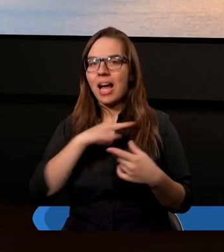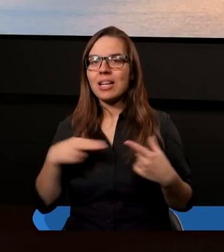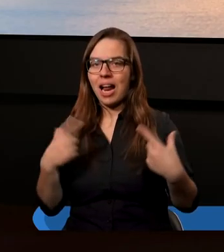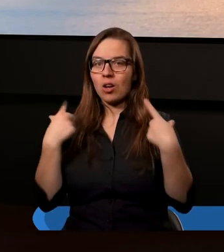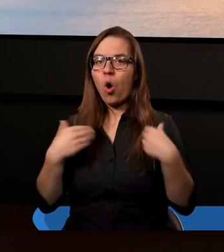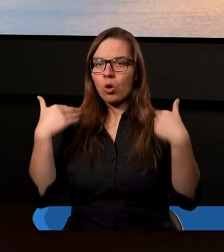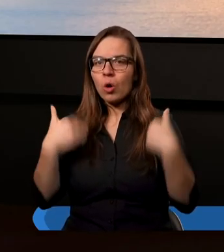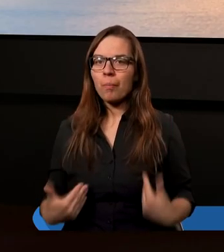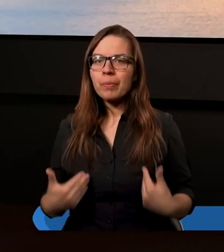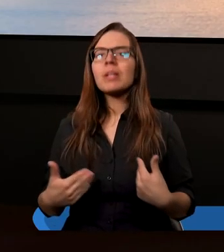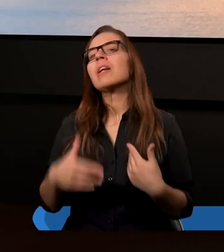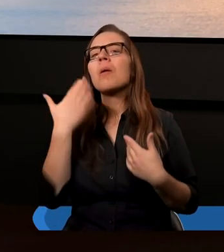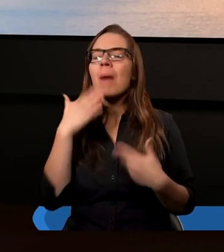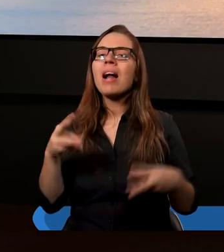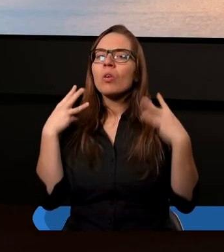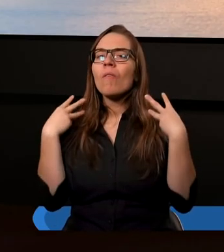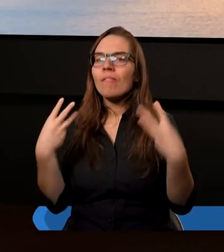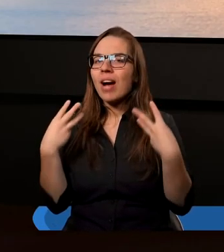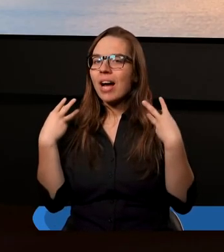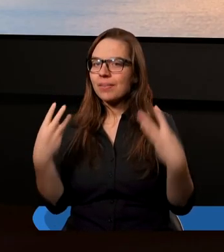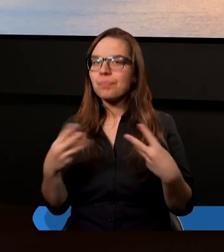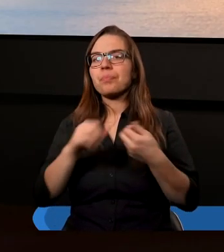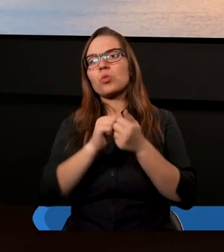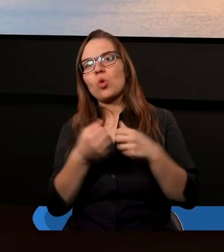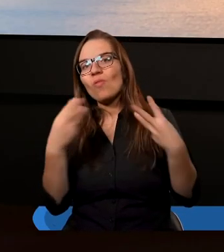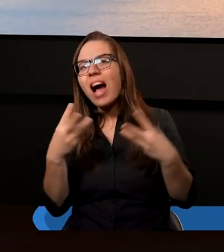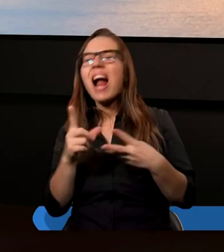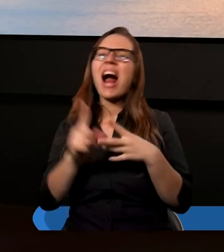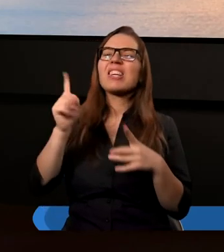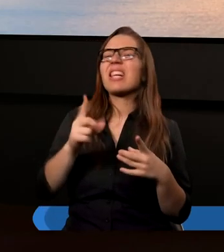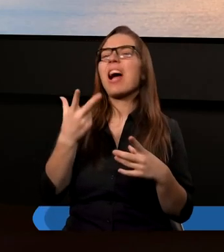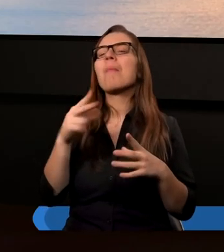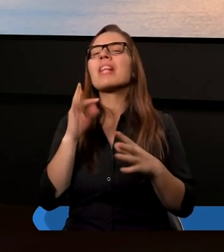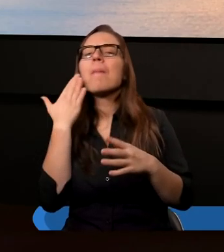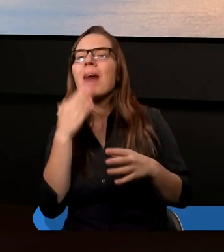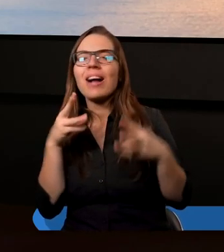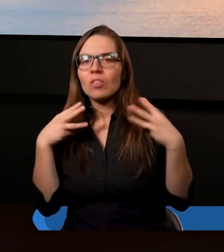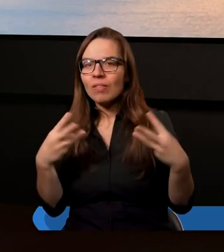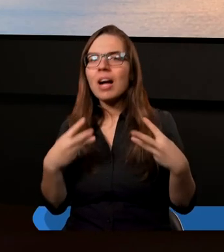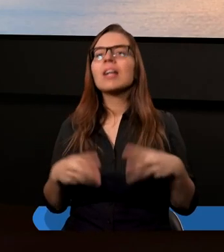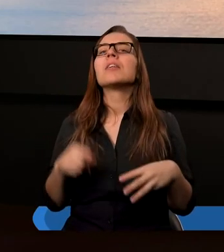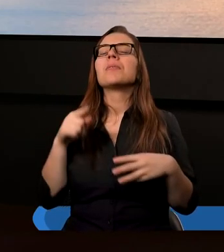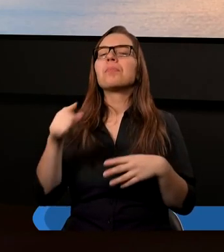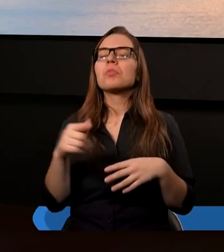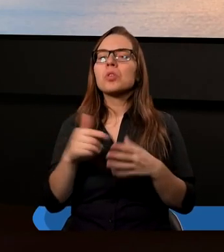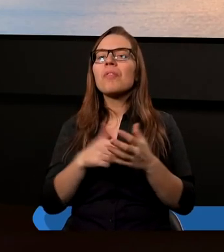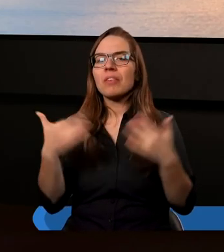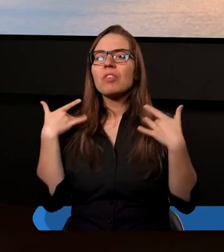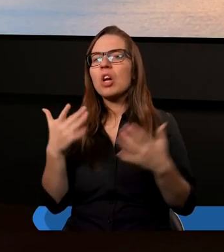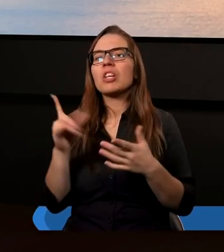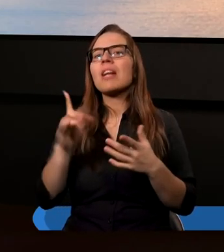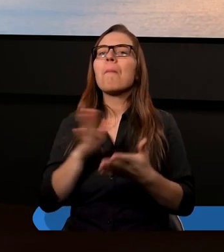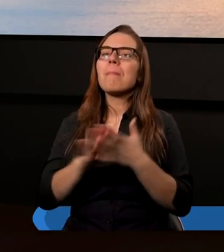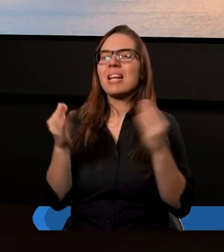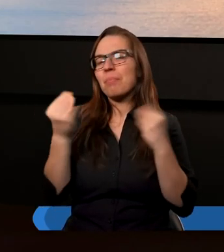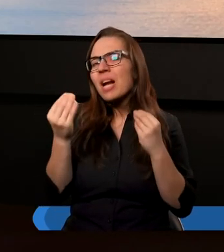osobiście sprawy, które nie są tak bardzo ważne. Albo są ważne, ale nie aż tak ważne, że to miało kosztować życie kogoś, bez przesady.